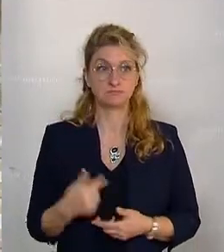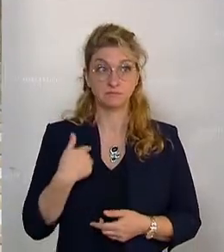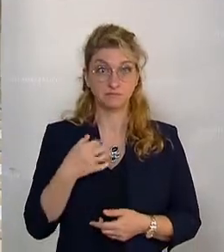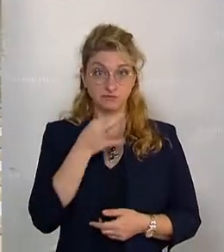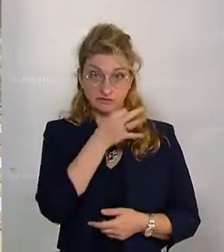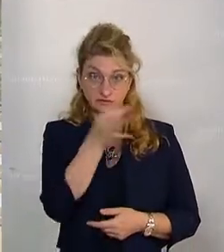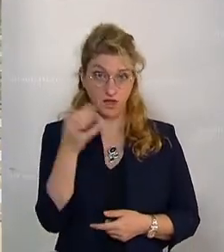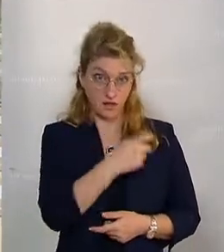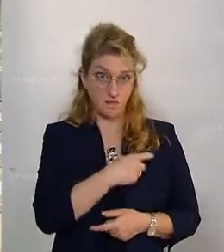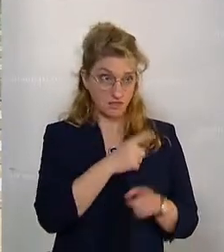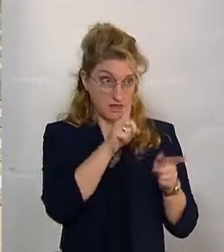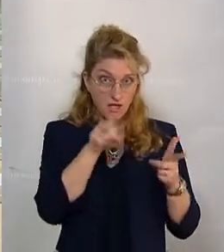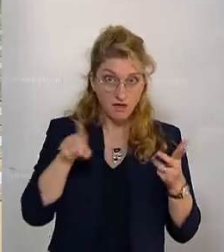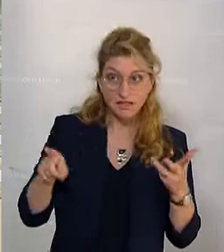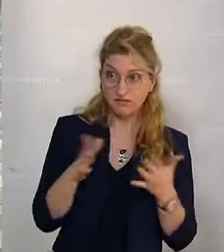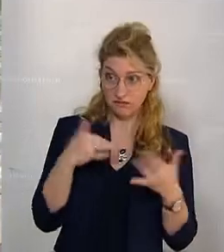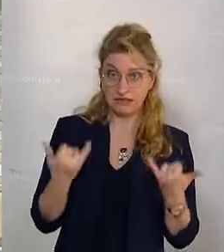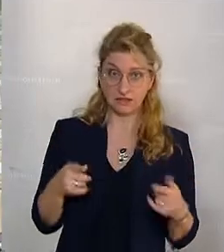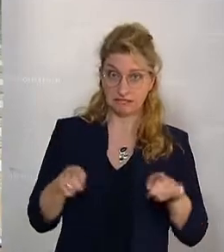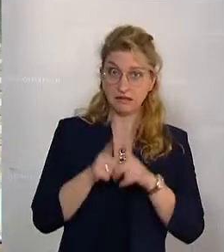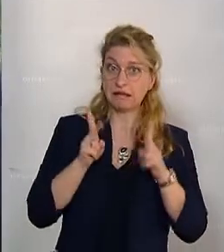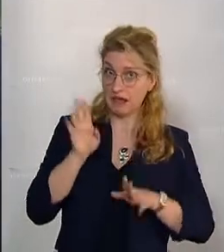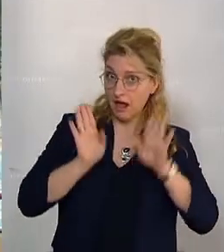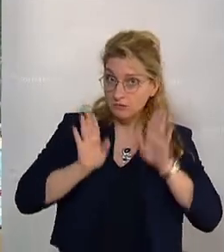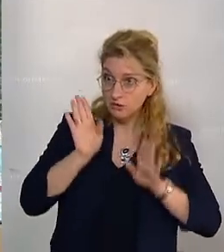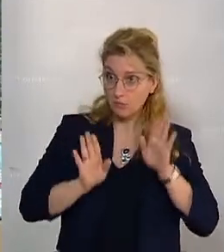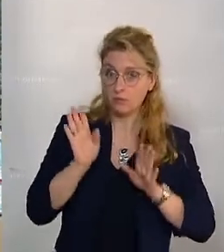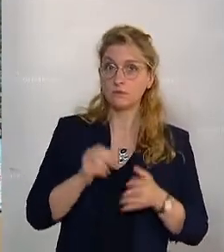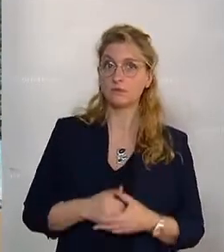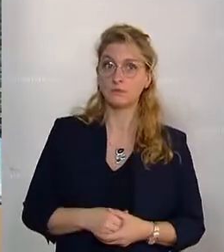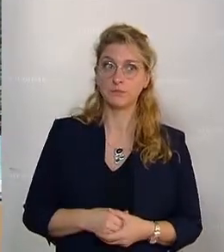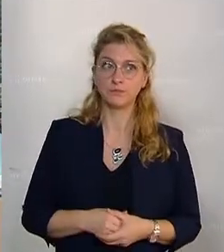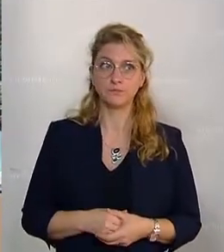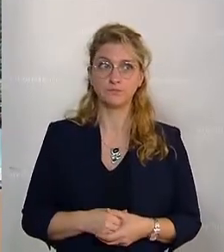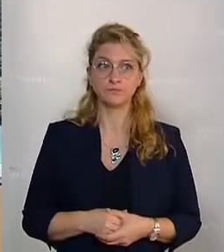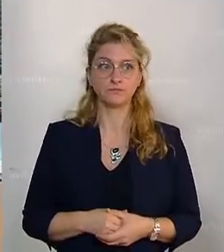Bauern und Bäuerinnen im vergangenen Jahr, Berichtsjahr 2020.